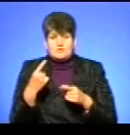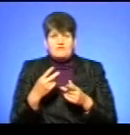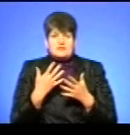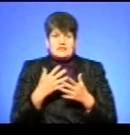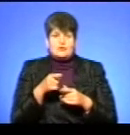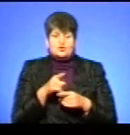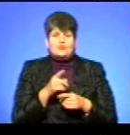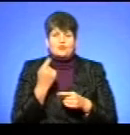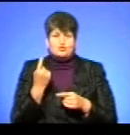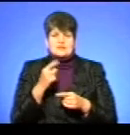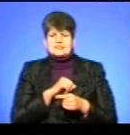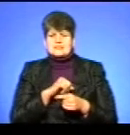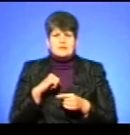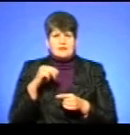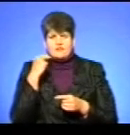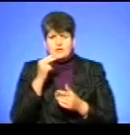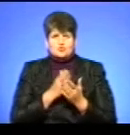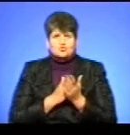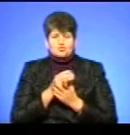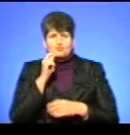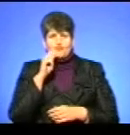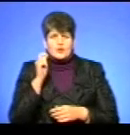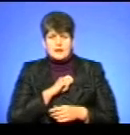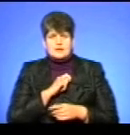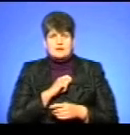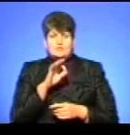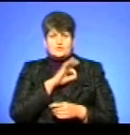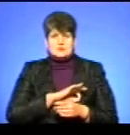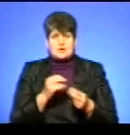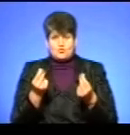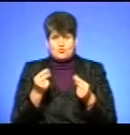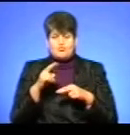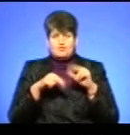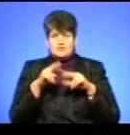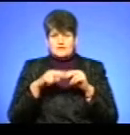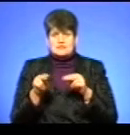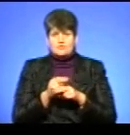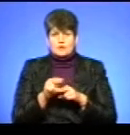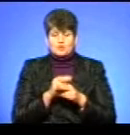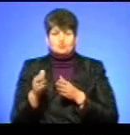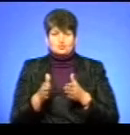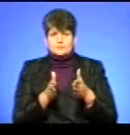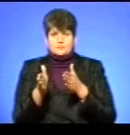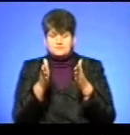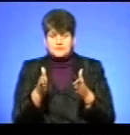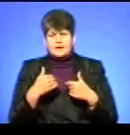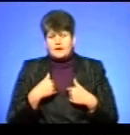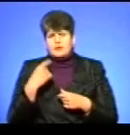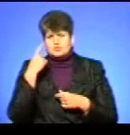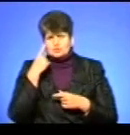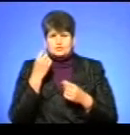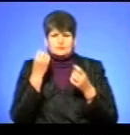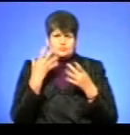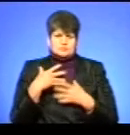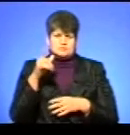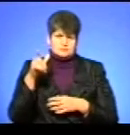як одною з ефективніших служб в Україні по освоєнню коштів, по будівництву, ремонту шляхів. І я думаю, що пересічний